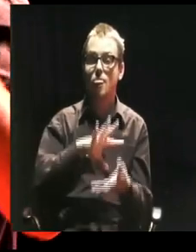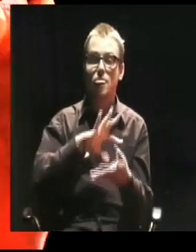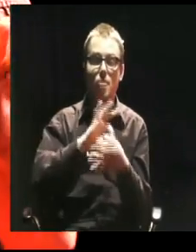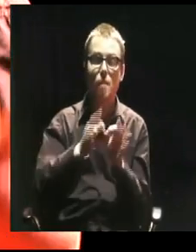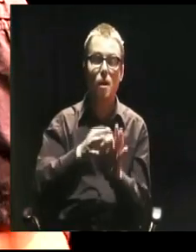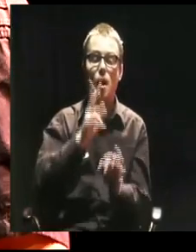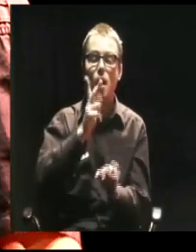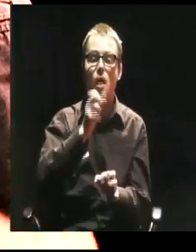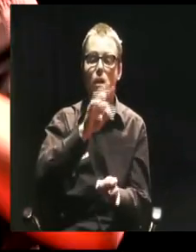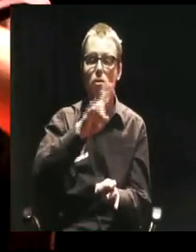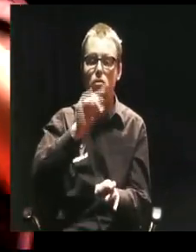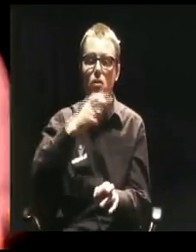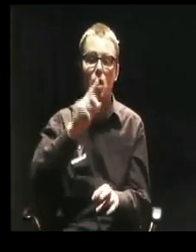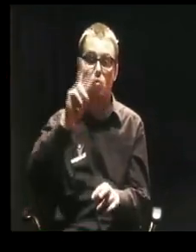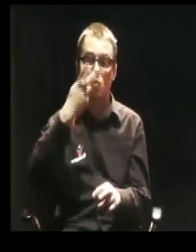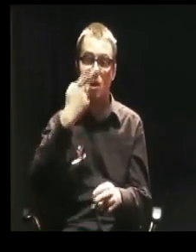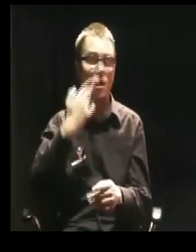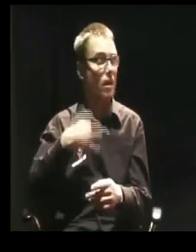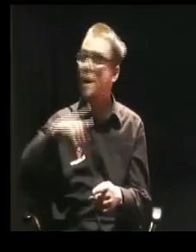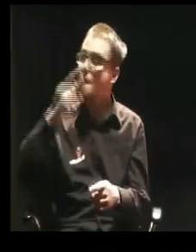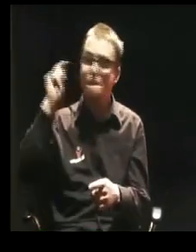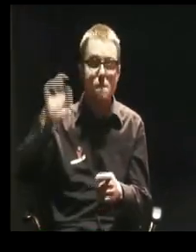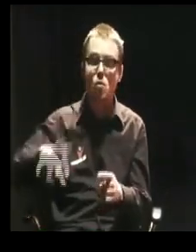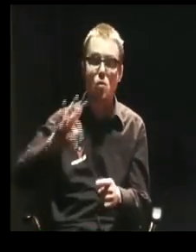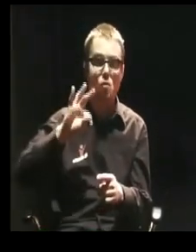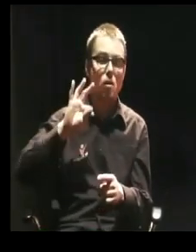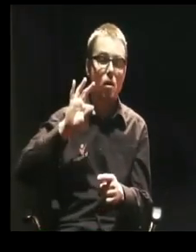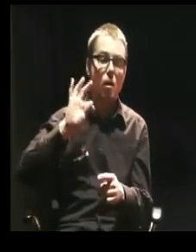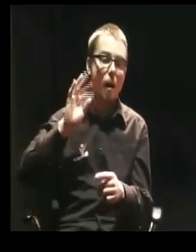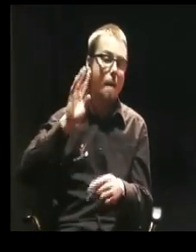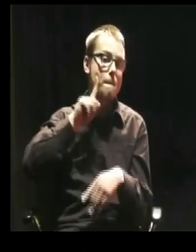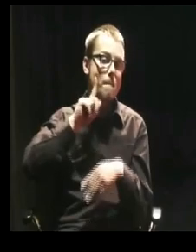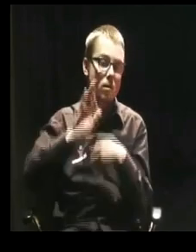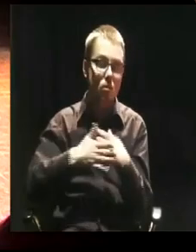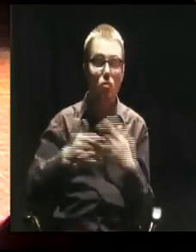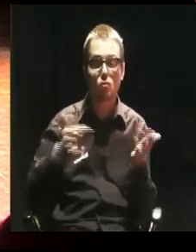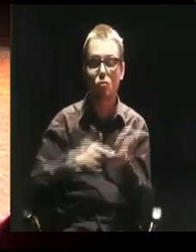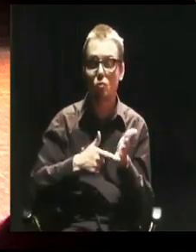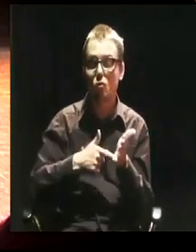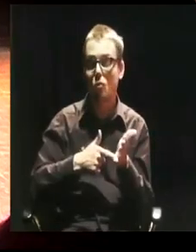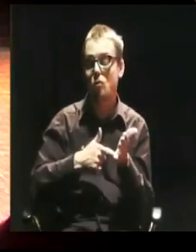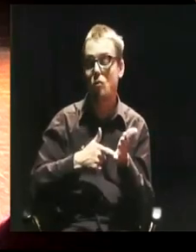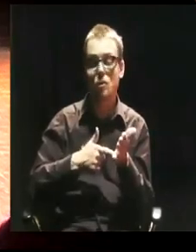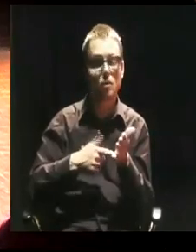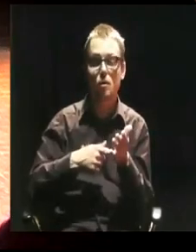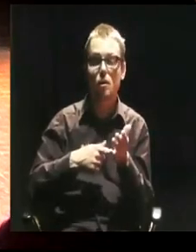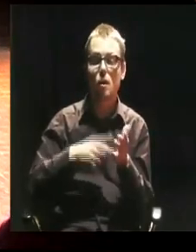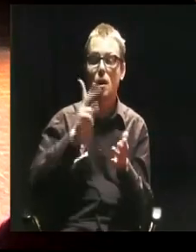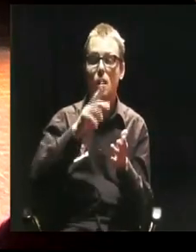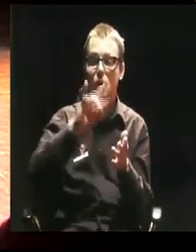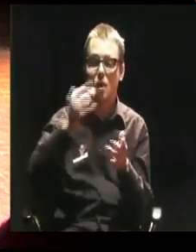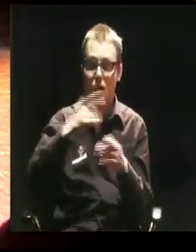Może historia by się potoczyła inaczej, może dzisiaj to by nie było terytorium zapalnej i nie ginęliby dzisiaj za niego ludzie. To wszystko miało